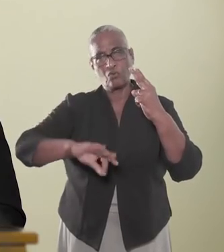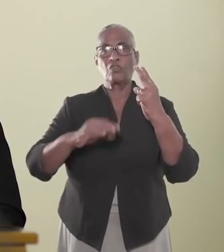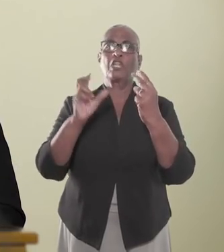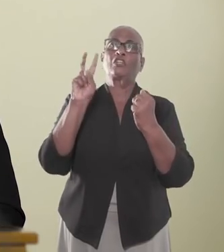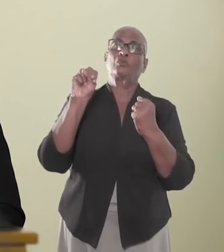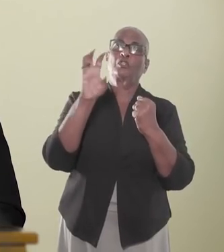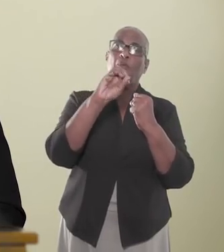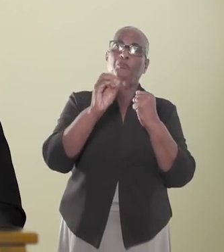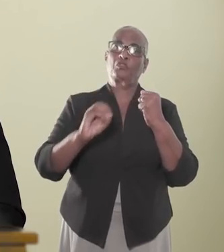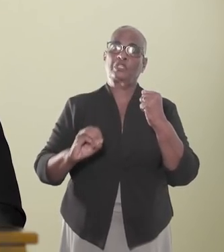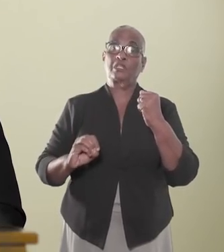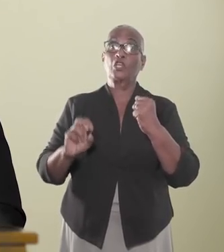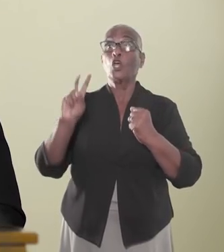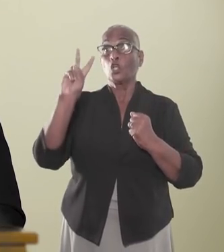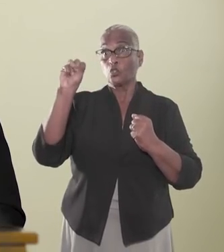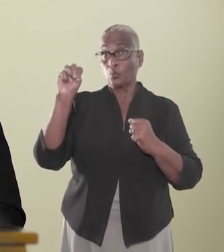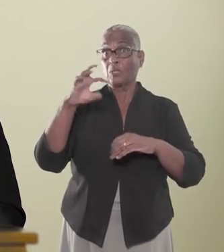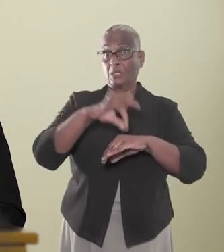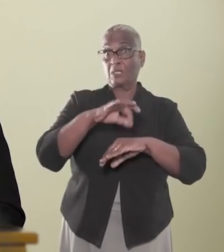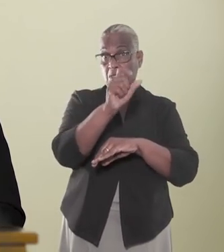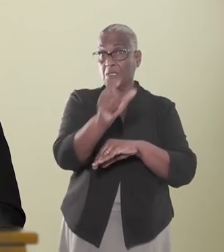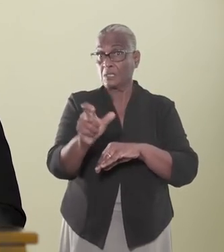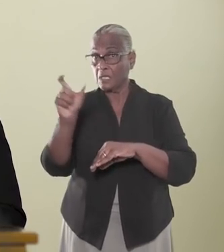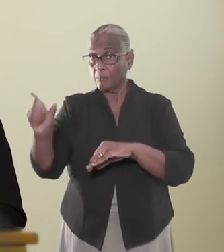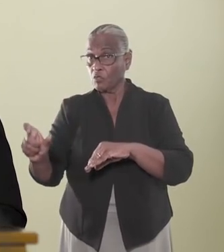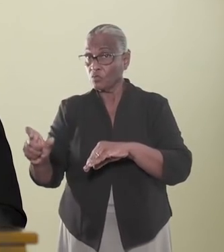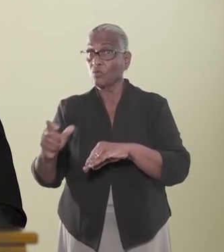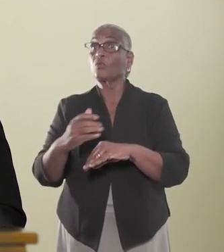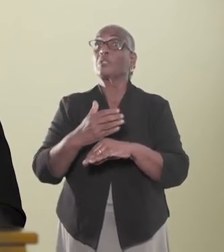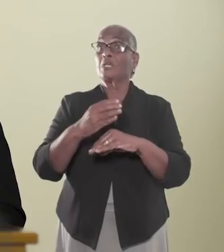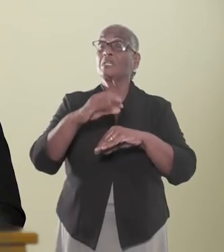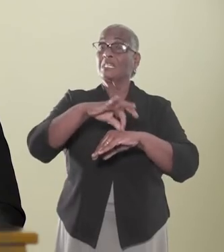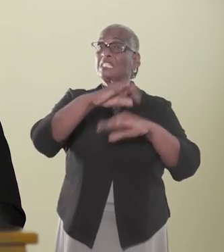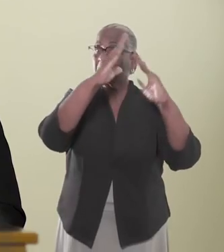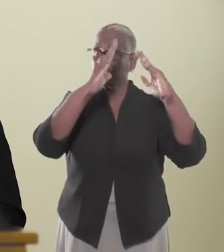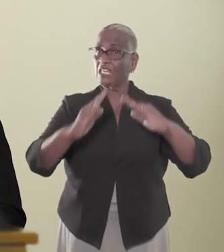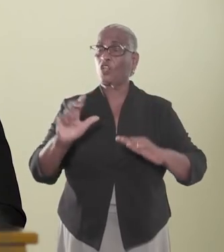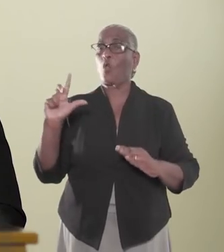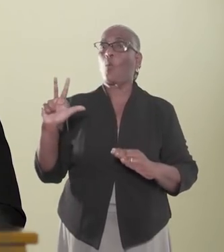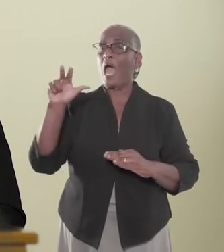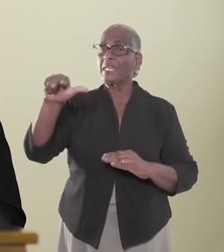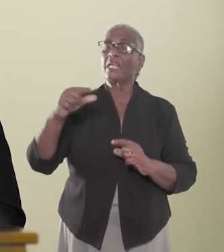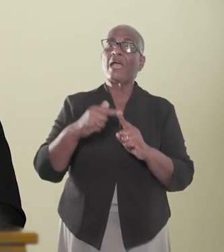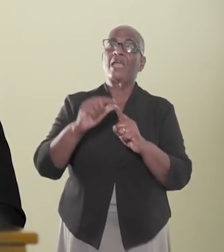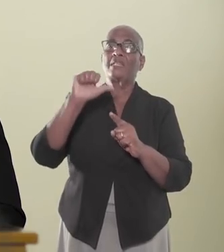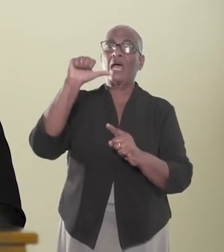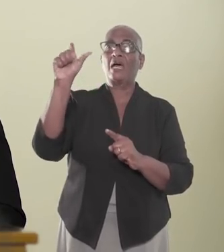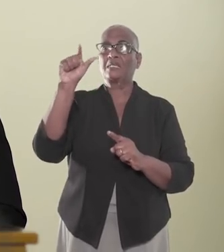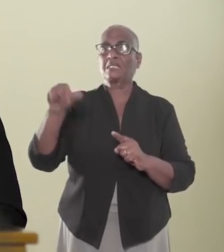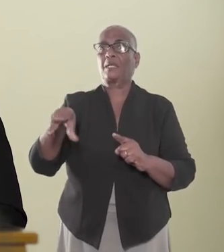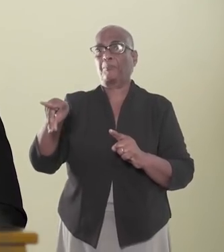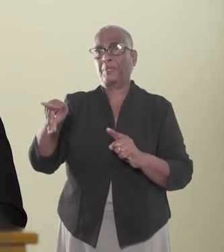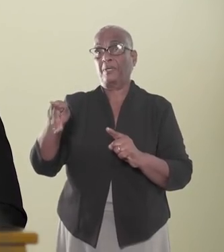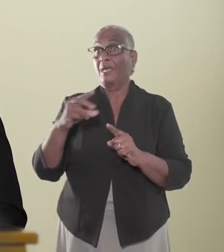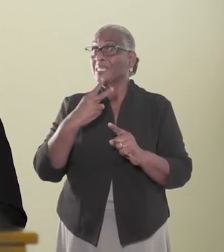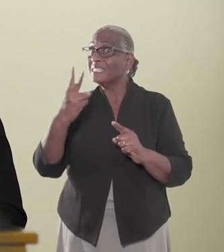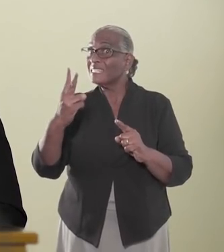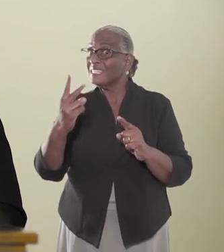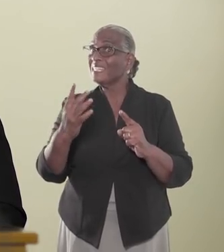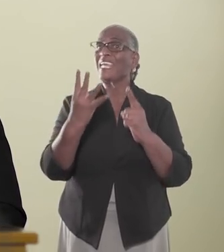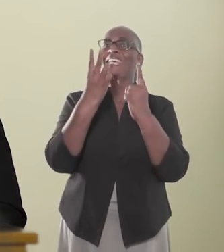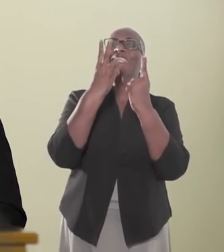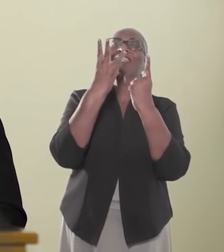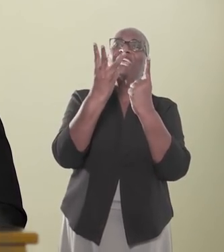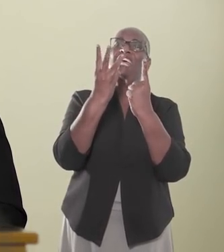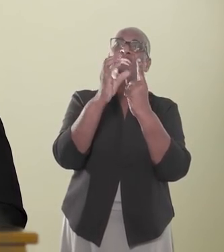de vorige week. 20 patiënten liggen op de verpleegafdelingen van het Wanika ziekenhuis en AZP. Dat